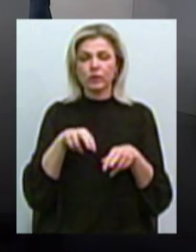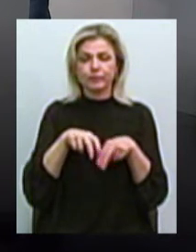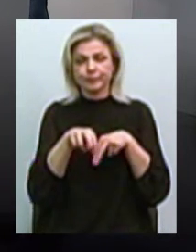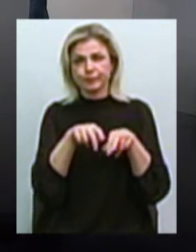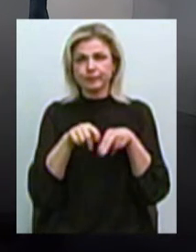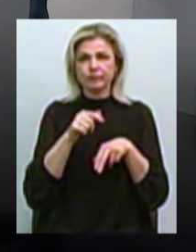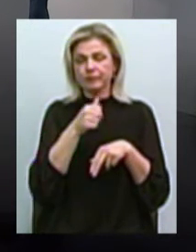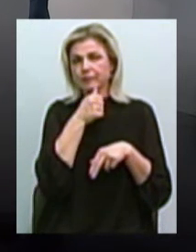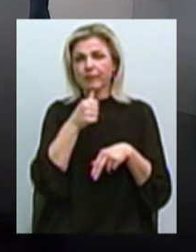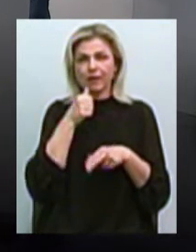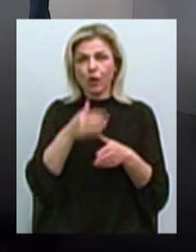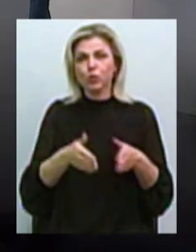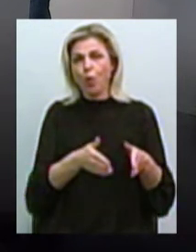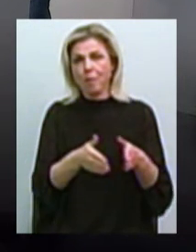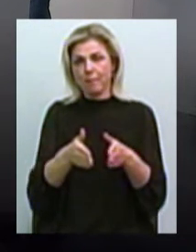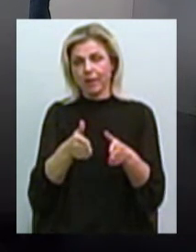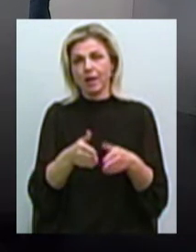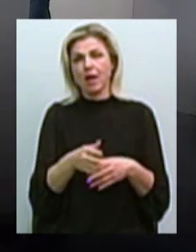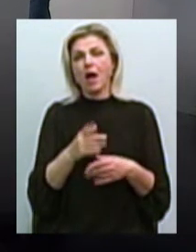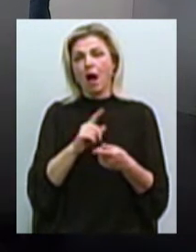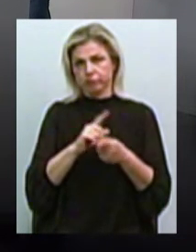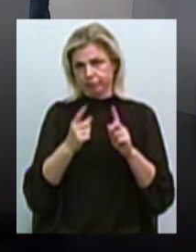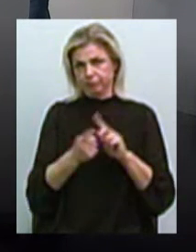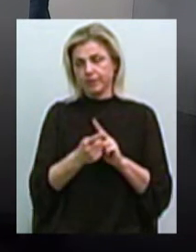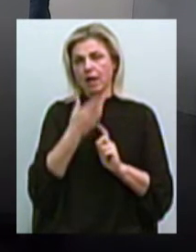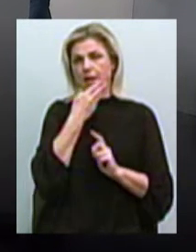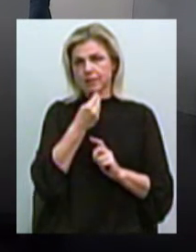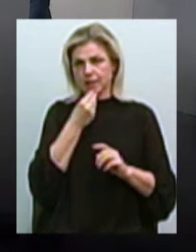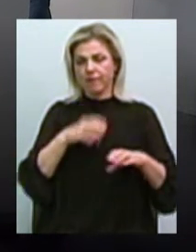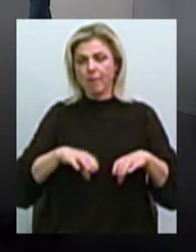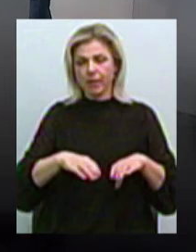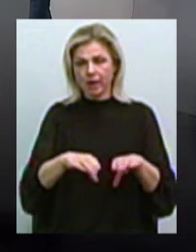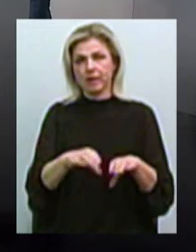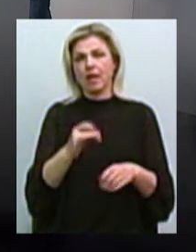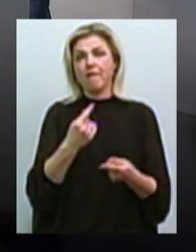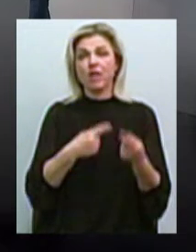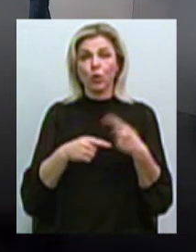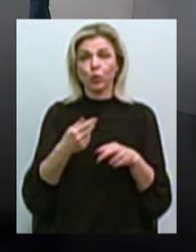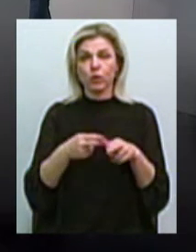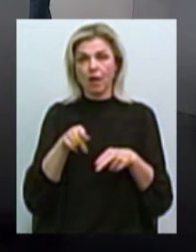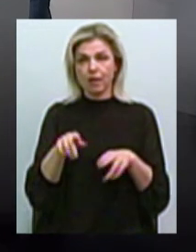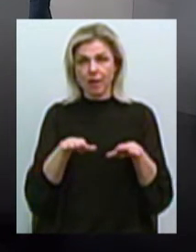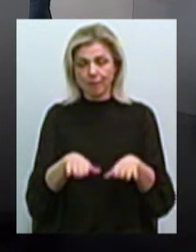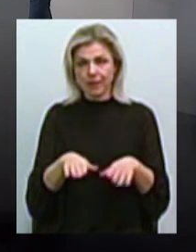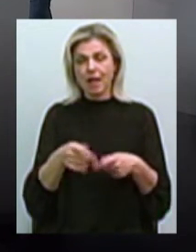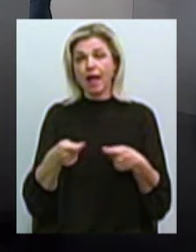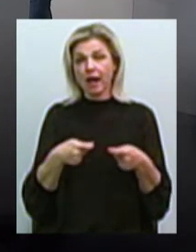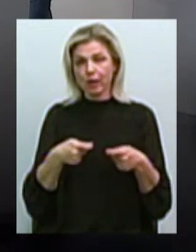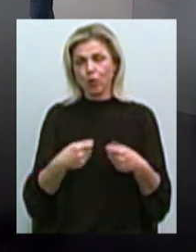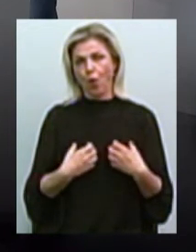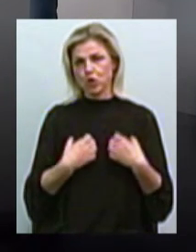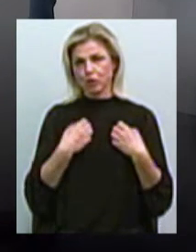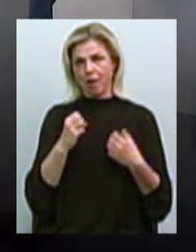якими-то тайними тропами. Стало гораздо красивіше, положили плитку, ну, вернути на це місце ринок – це кошмар.